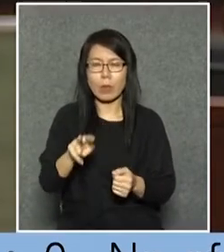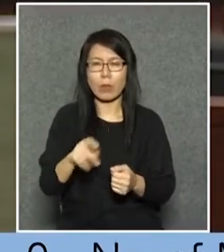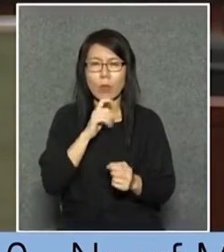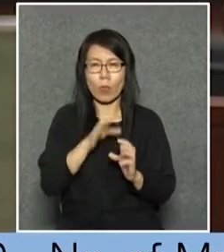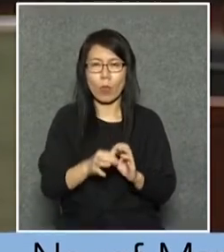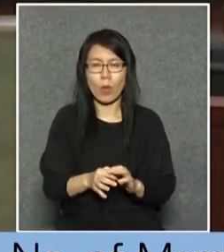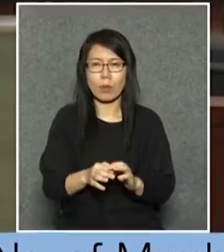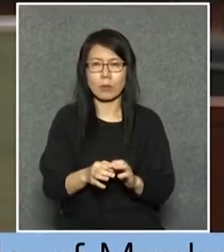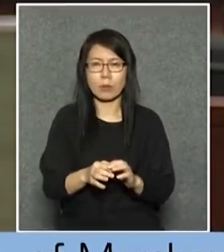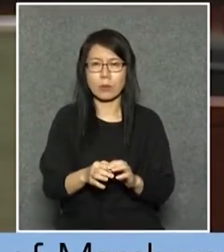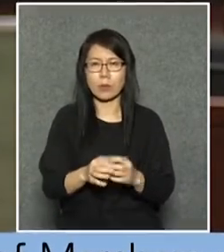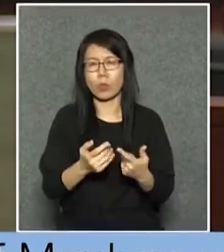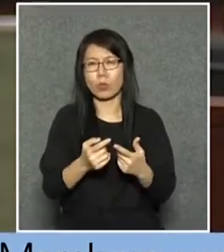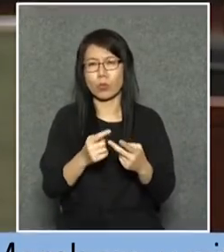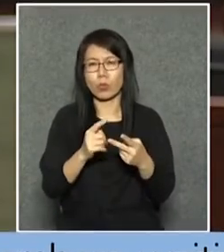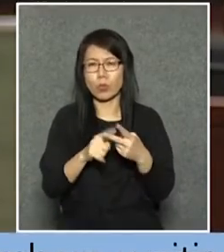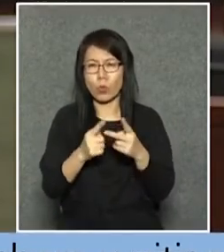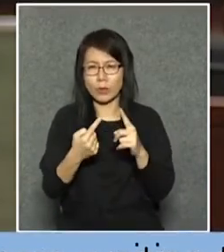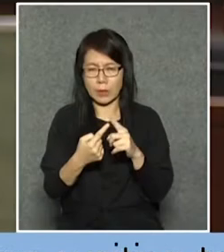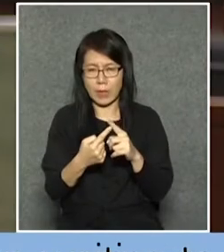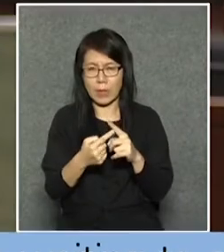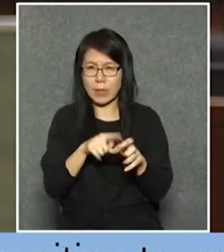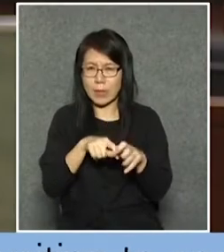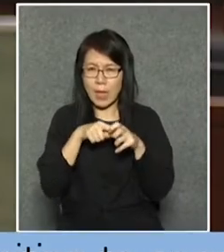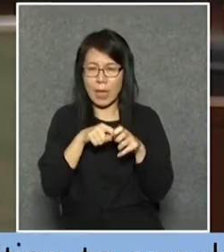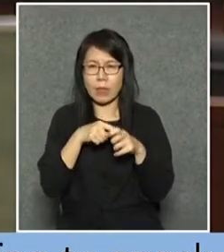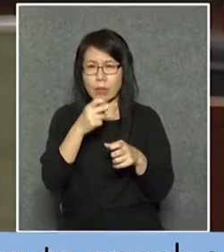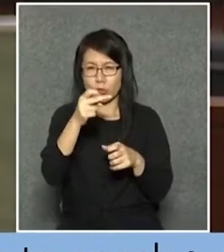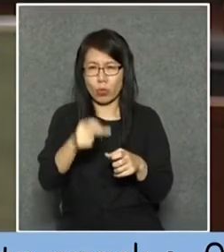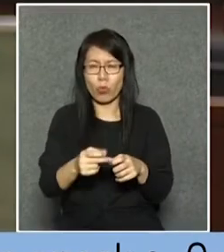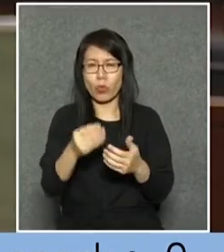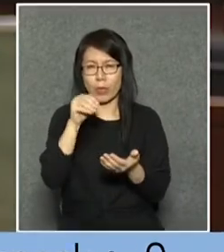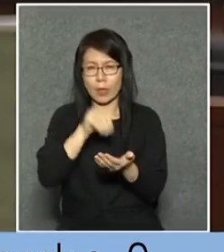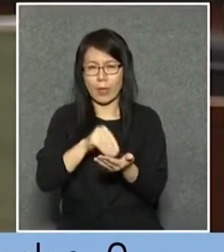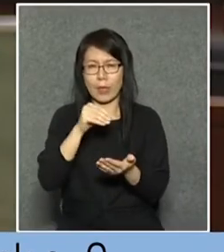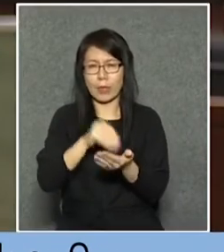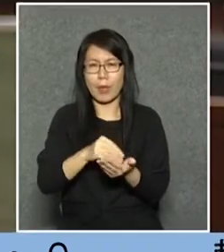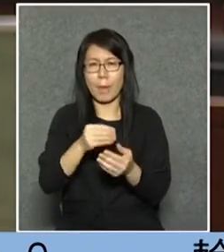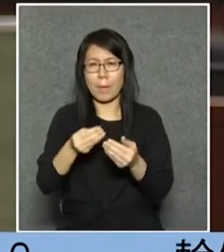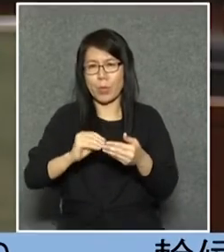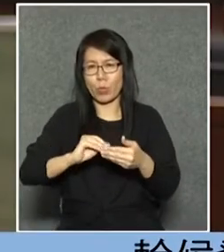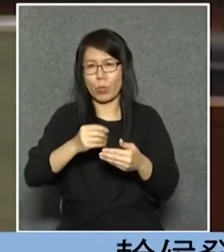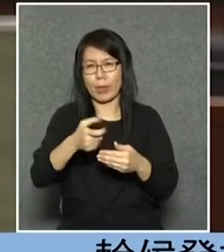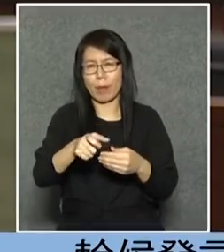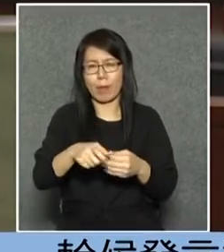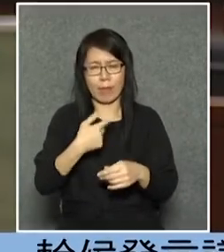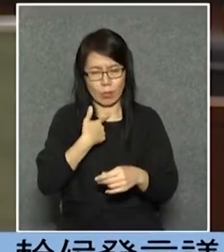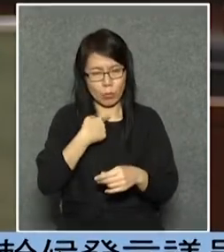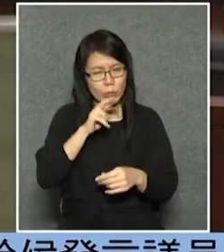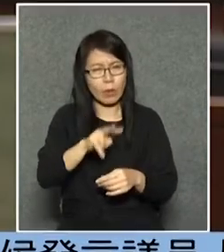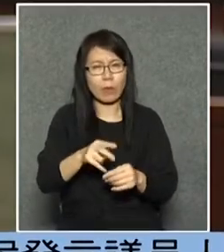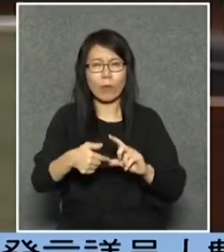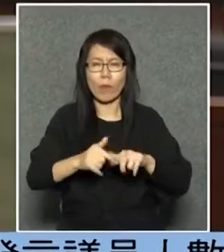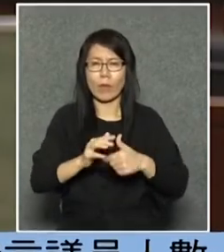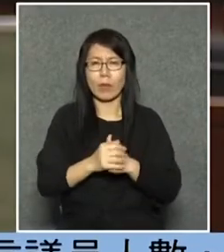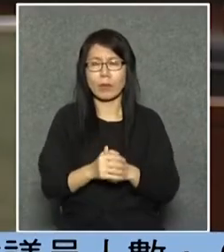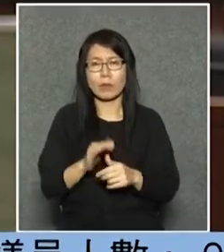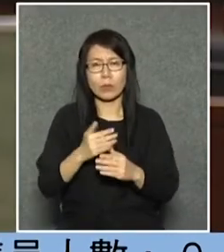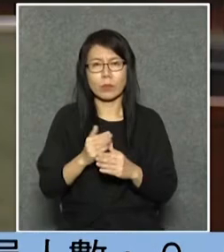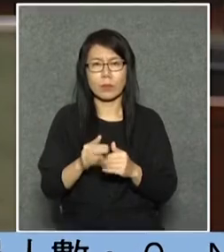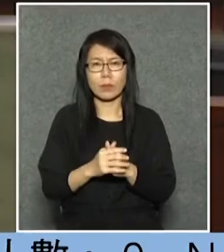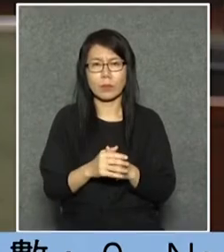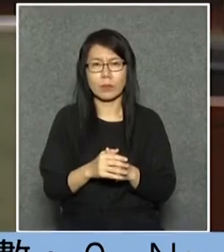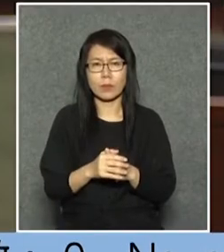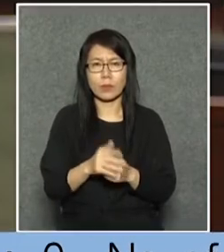工資入式的中環的基準去定價格這個角度去看即是說如果